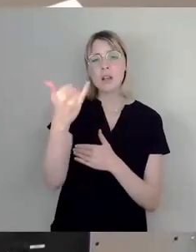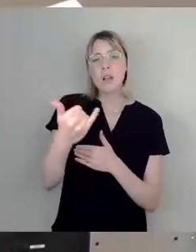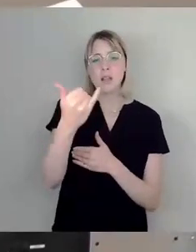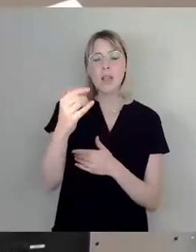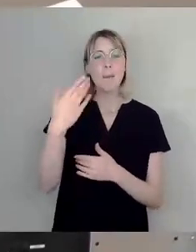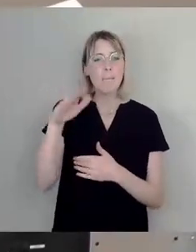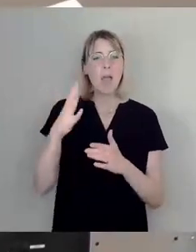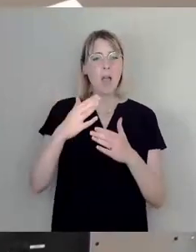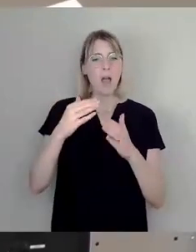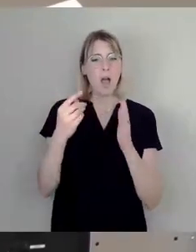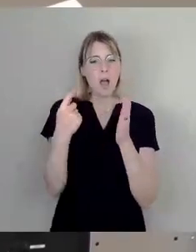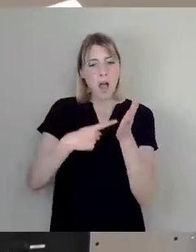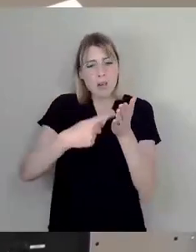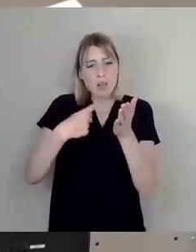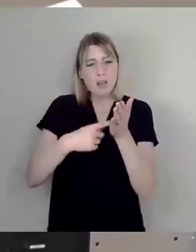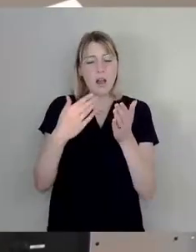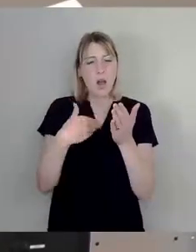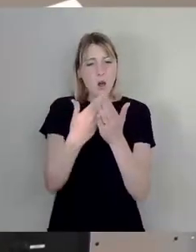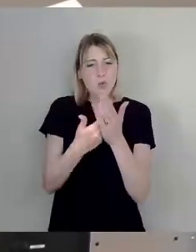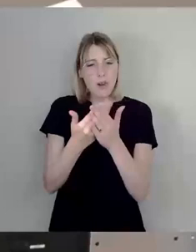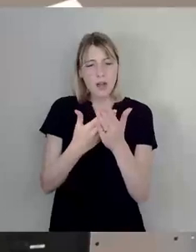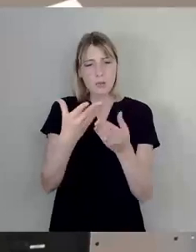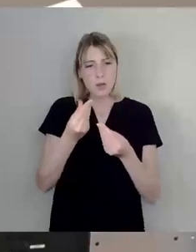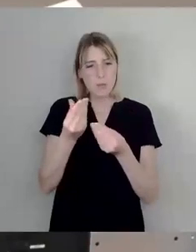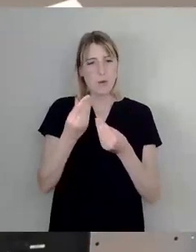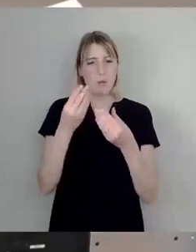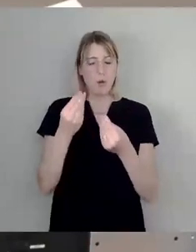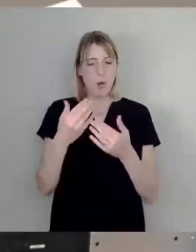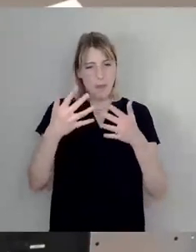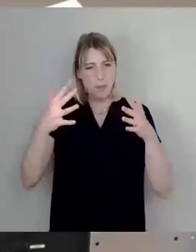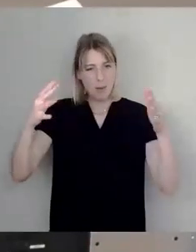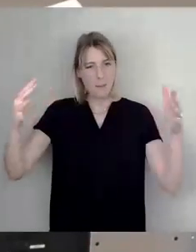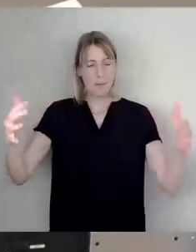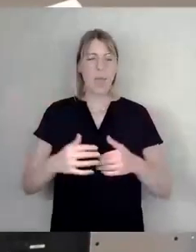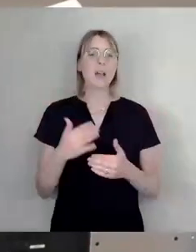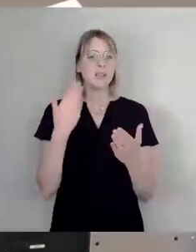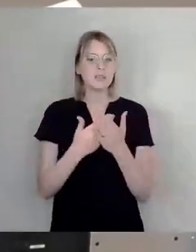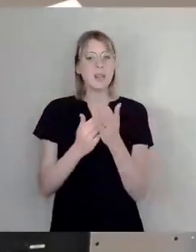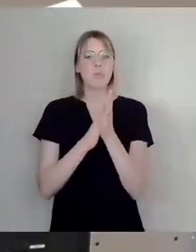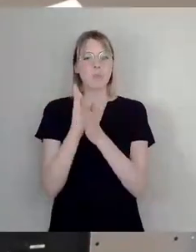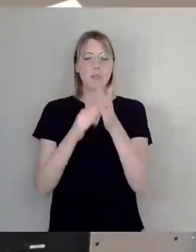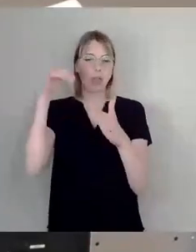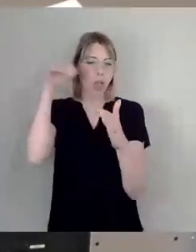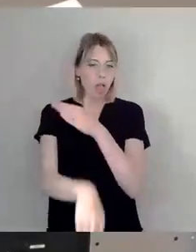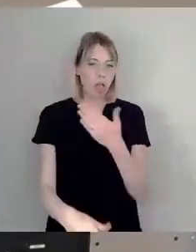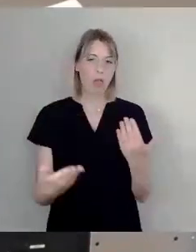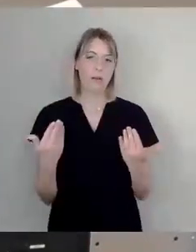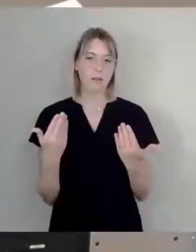kriegen. Das nimmt die Motivation. Und ich habe das bei der letzten